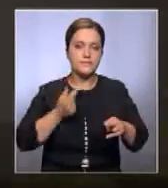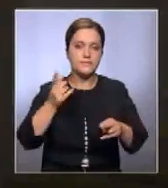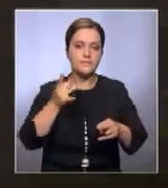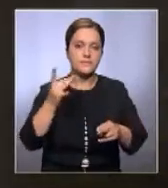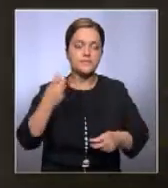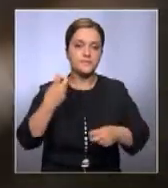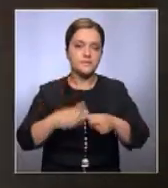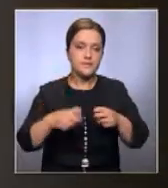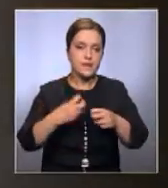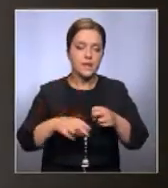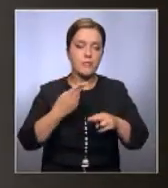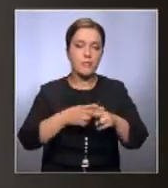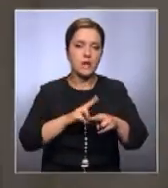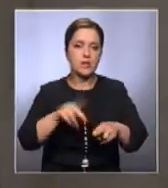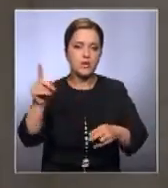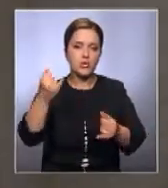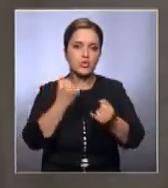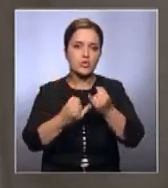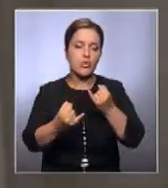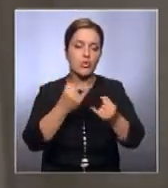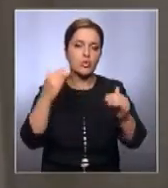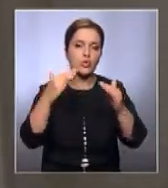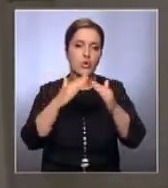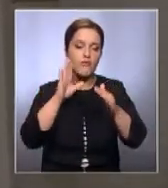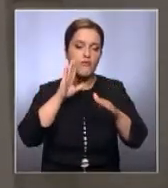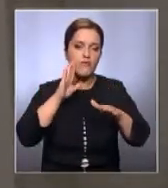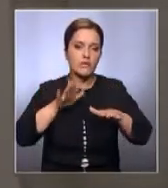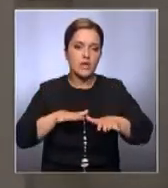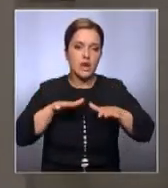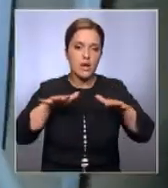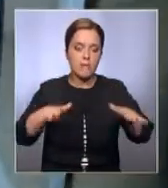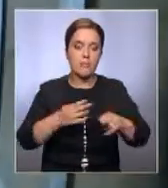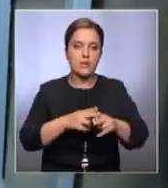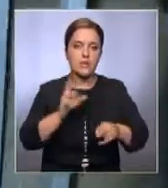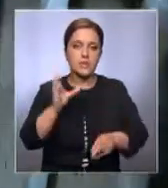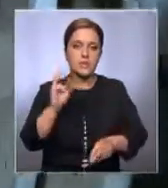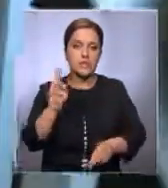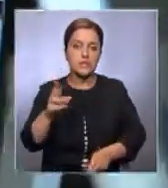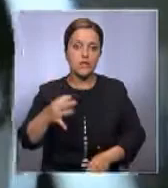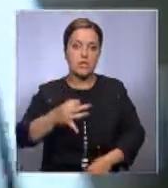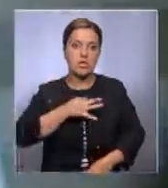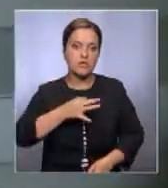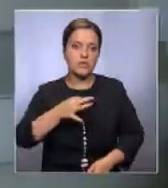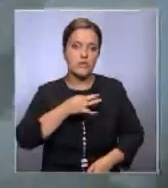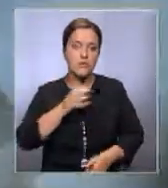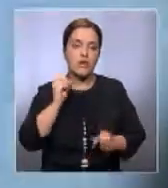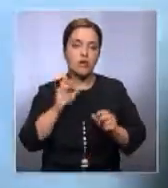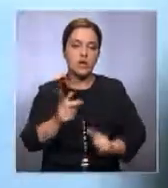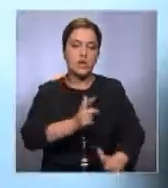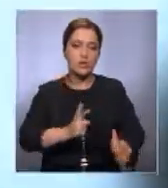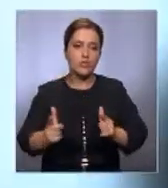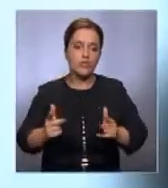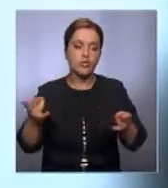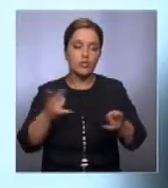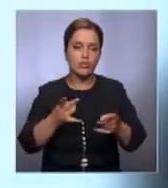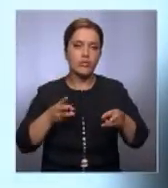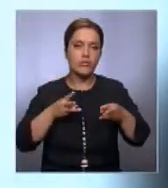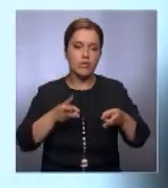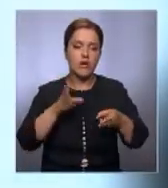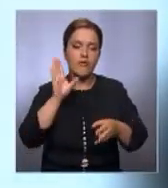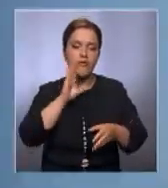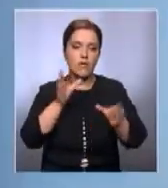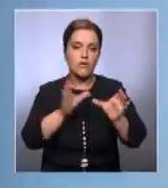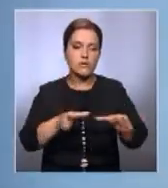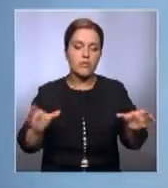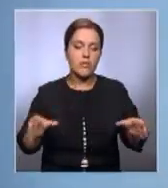доказательство словам. А равнодушие КСК в подготовке к отопительному сезону заставляет жильцов ЖК «Мисон» идти на изобретательные